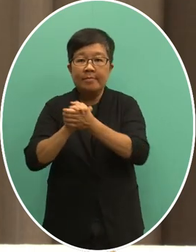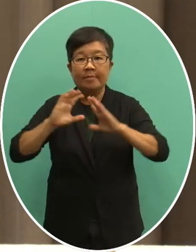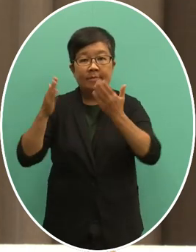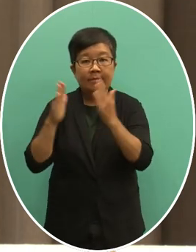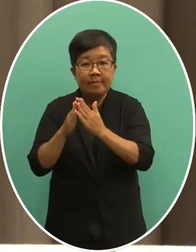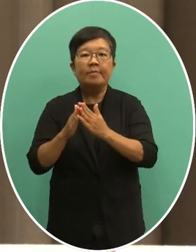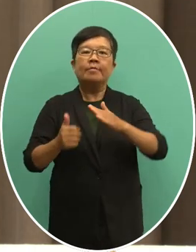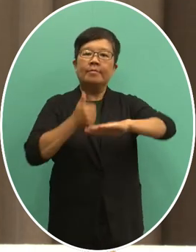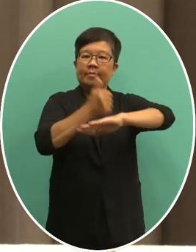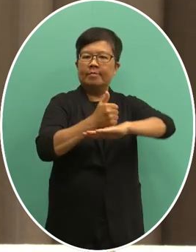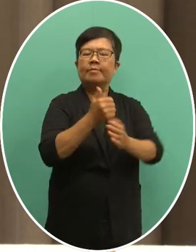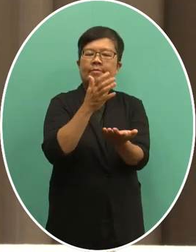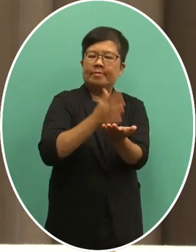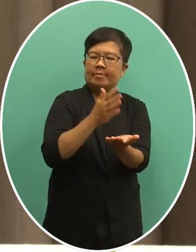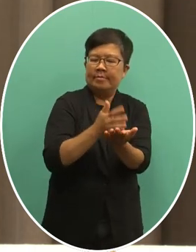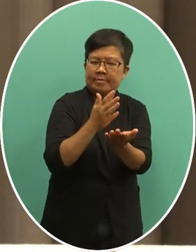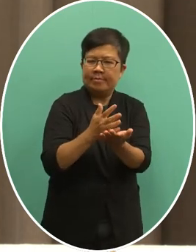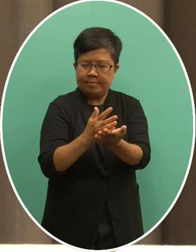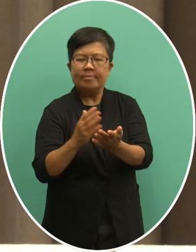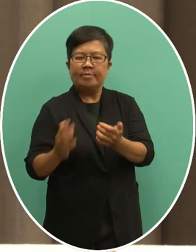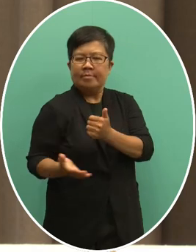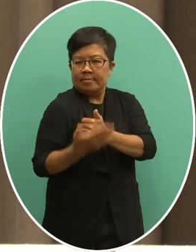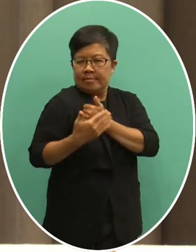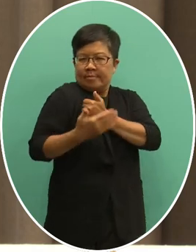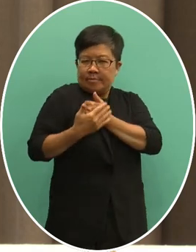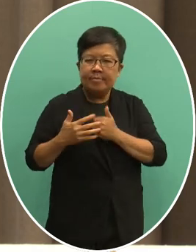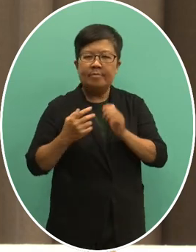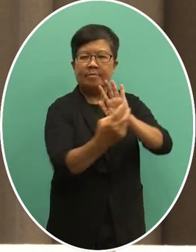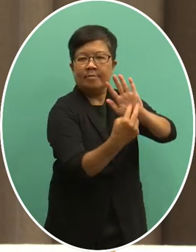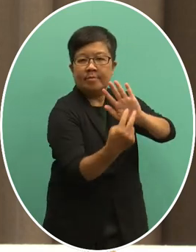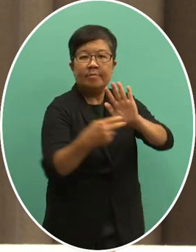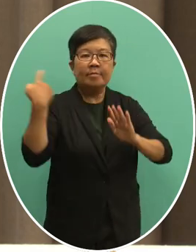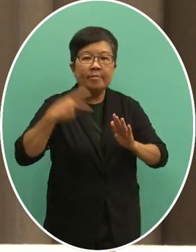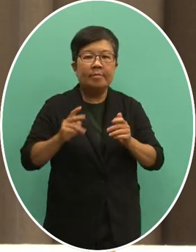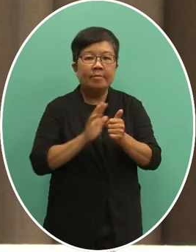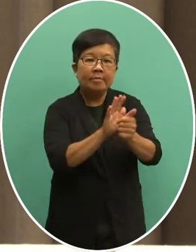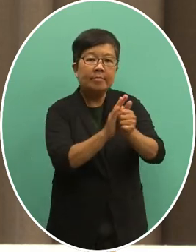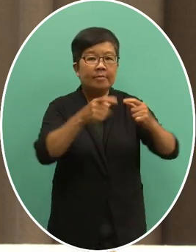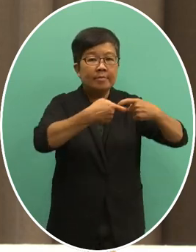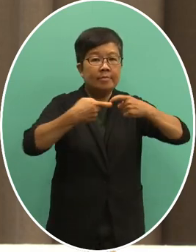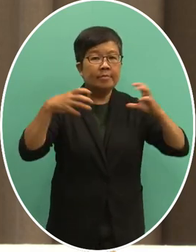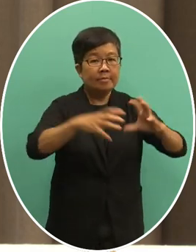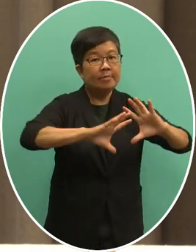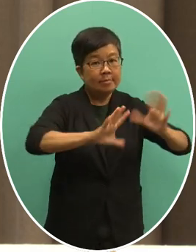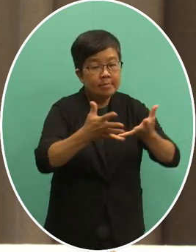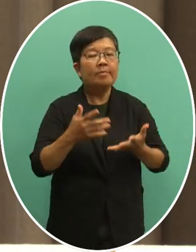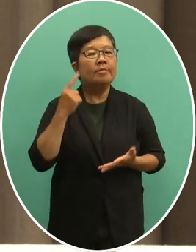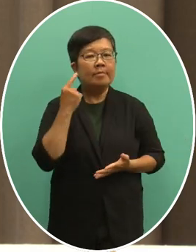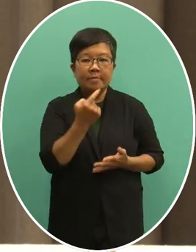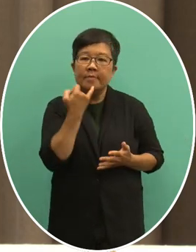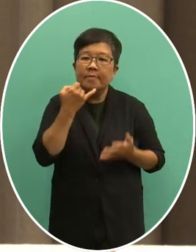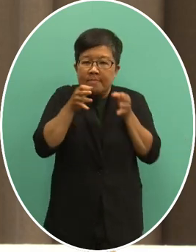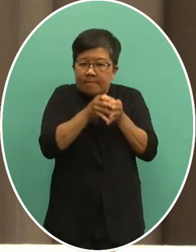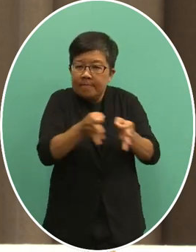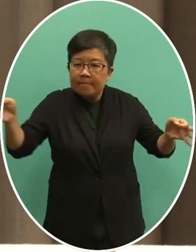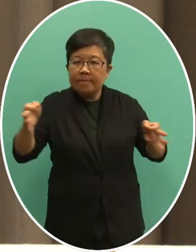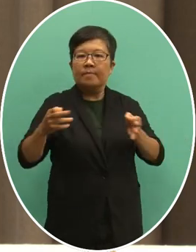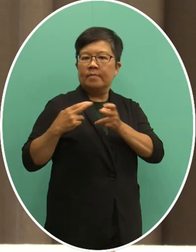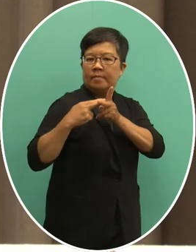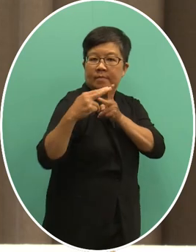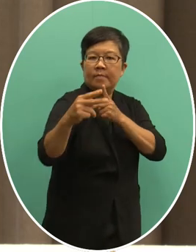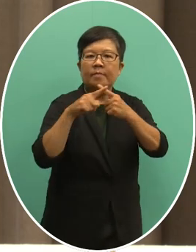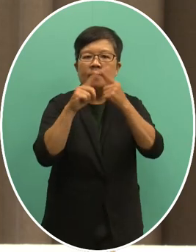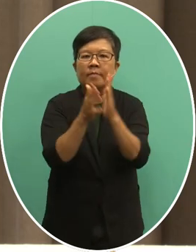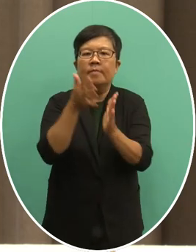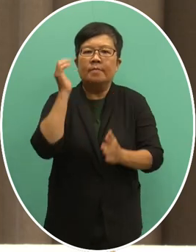辩论为我国发声并请友邦驻联合国常态为我国联名致函联合国的秘